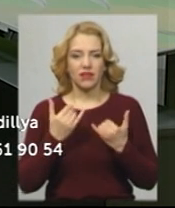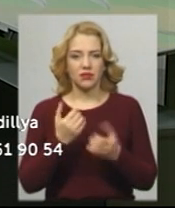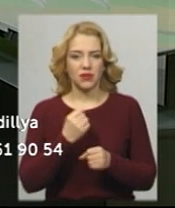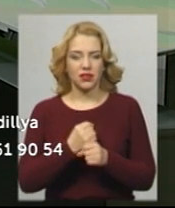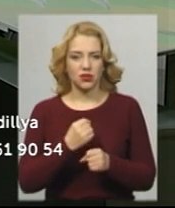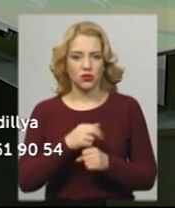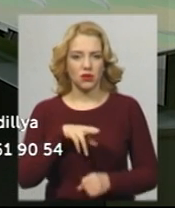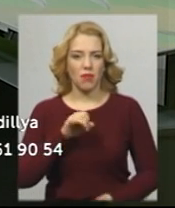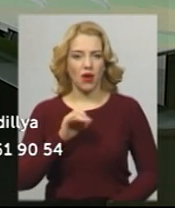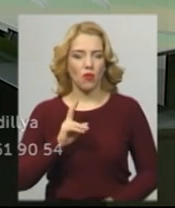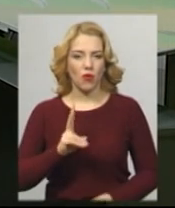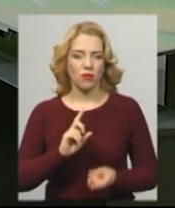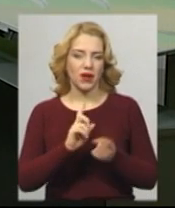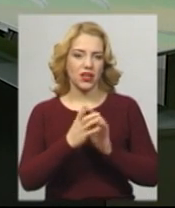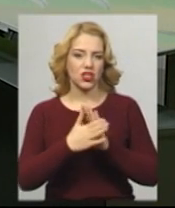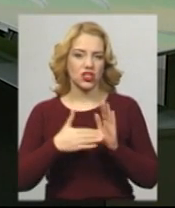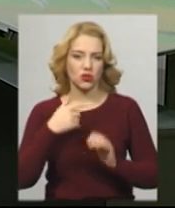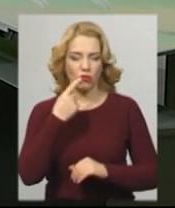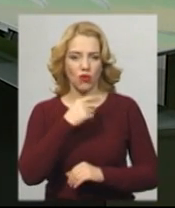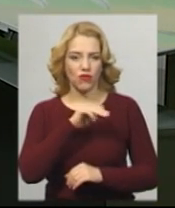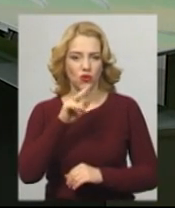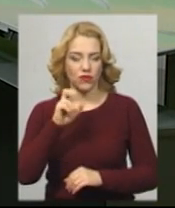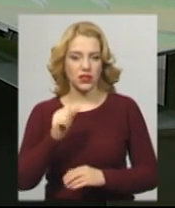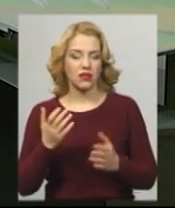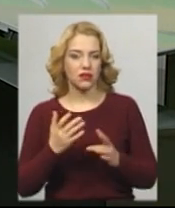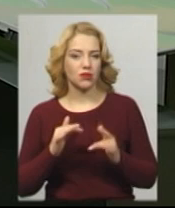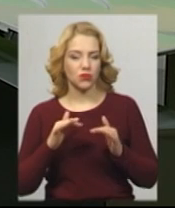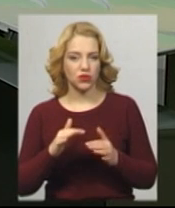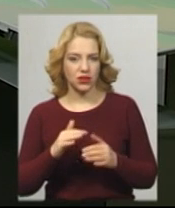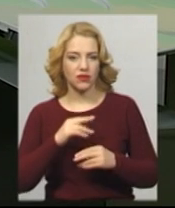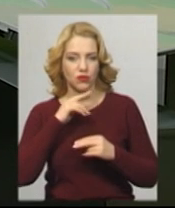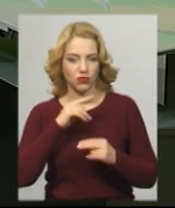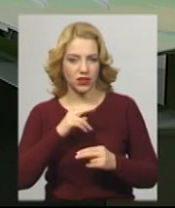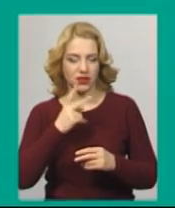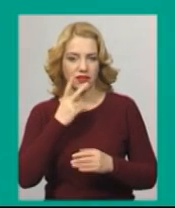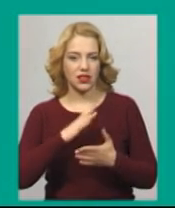диктор жестової мови Оксана Фіновська. Які події дня варті нашої уваги – дивіться далі.